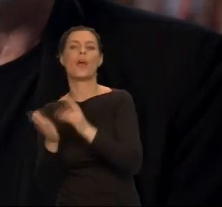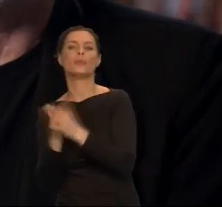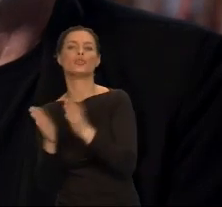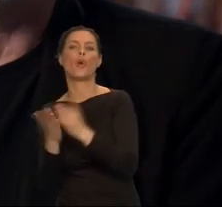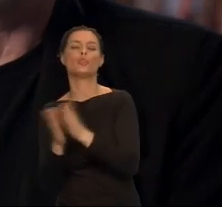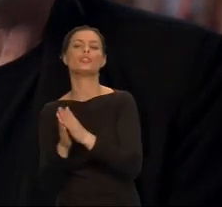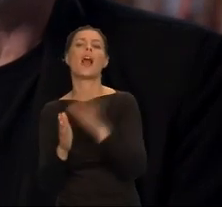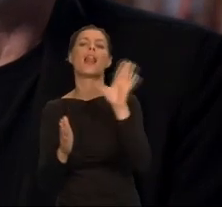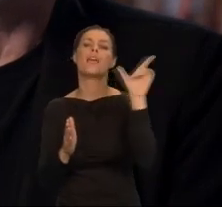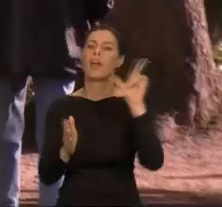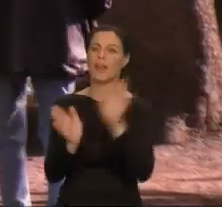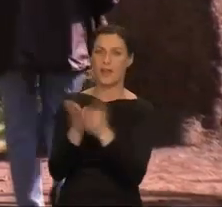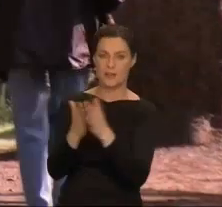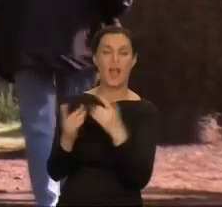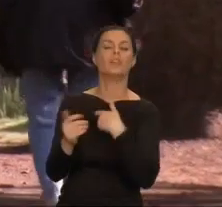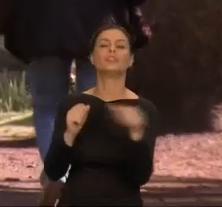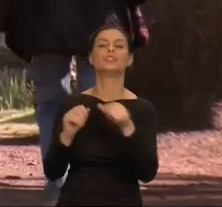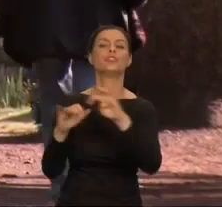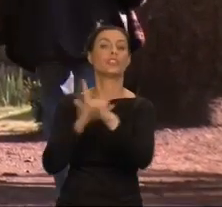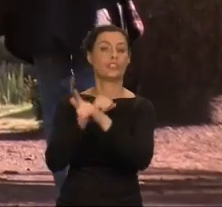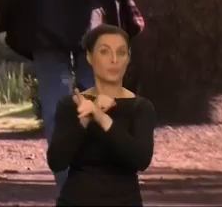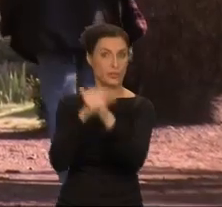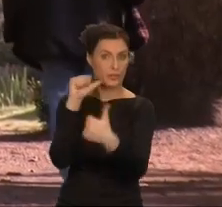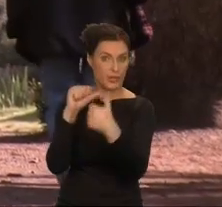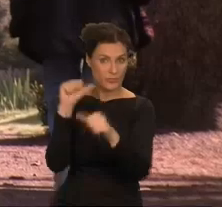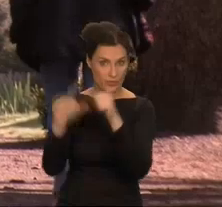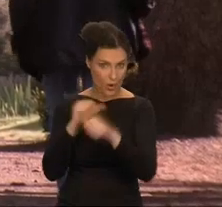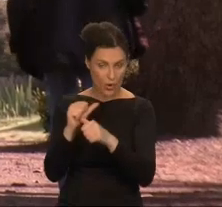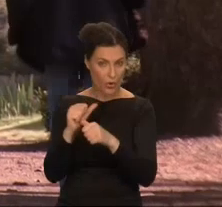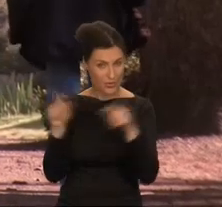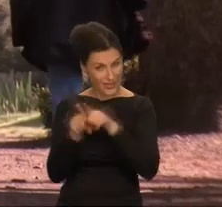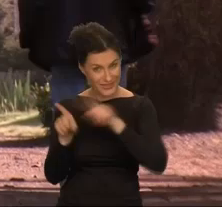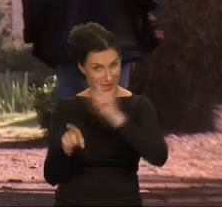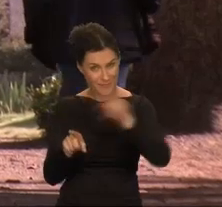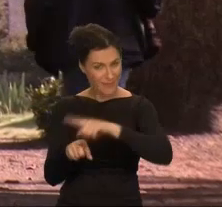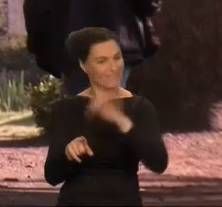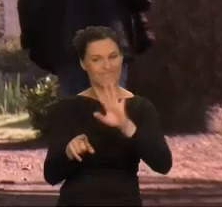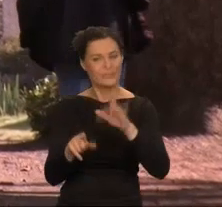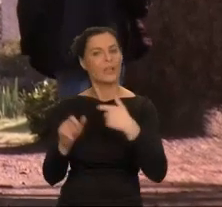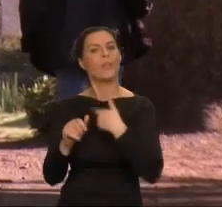Z pewnością nie. Zmieniła się autorka i zmienił się świat.